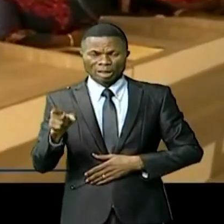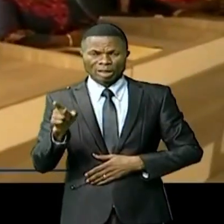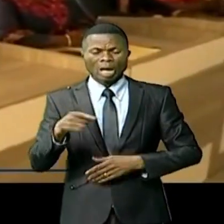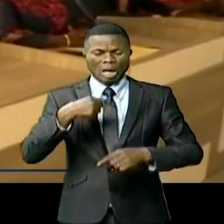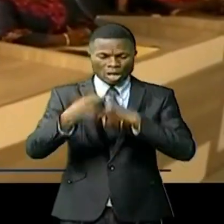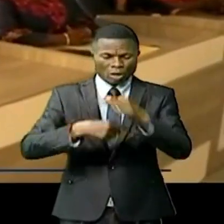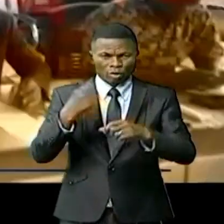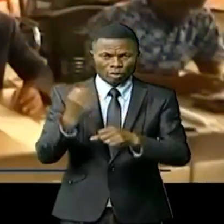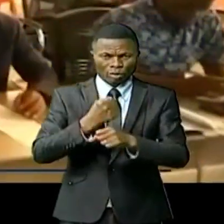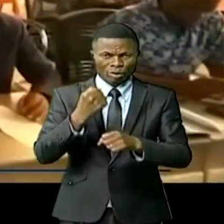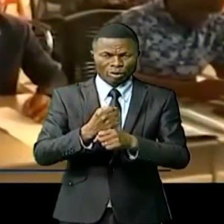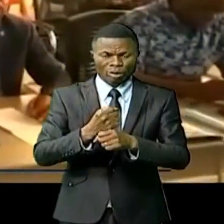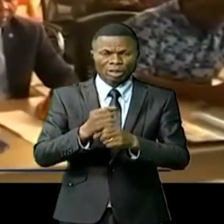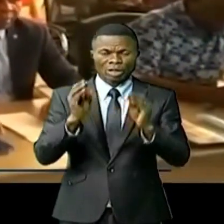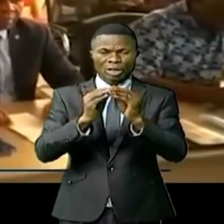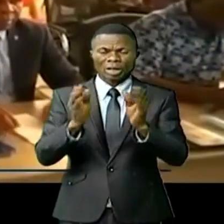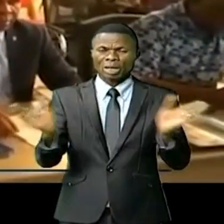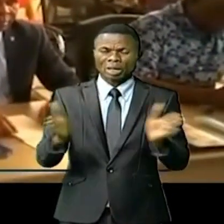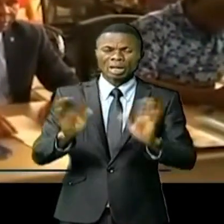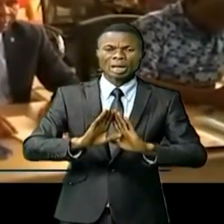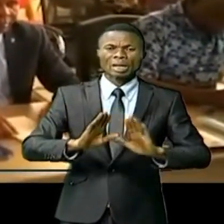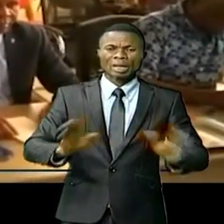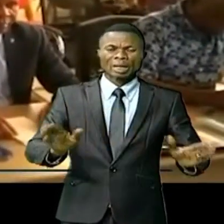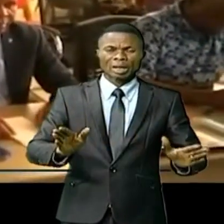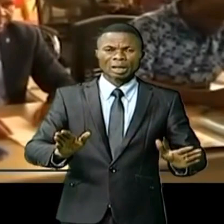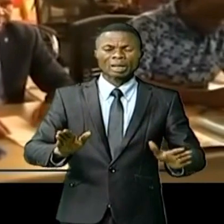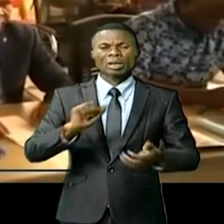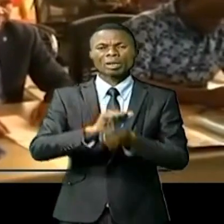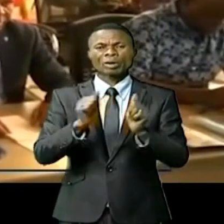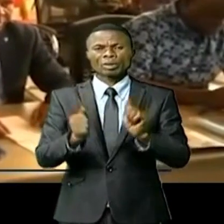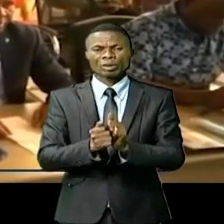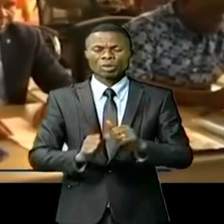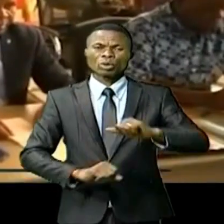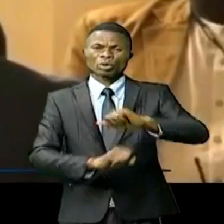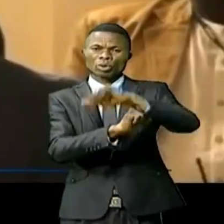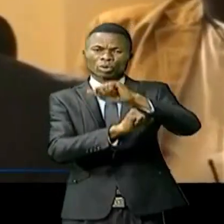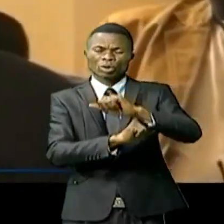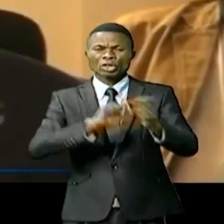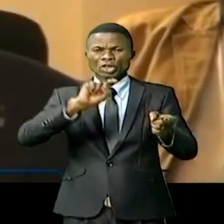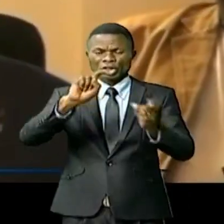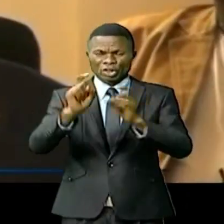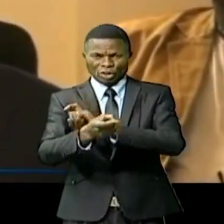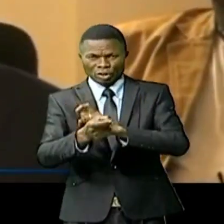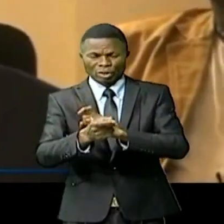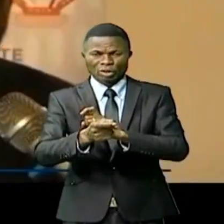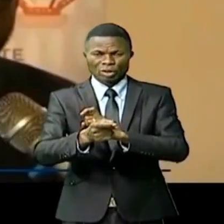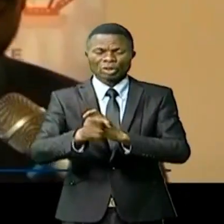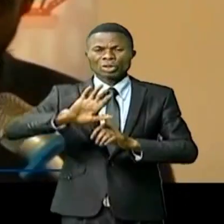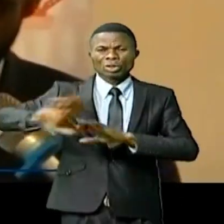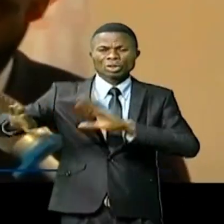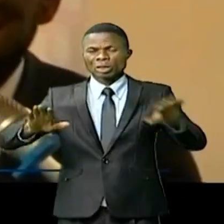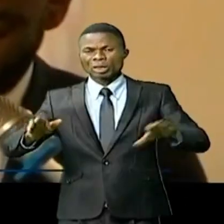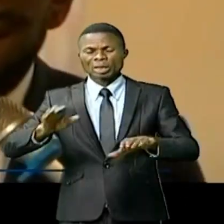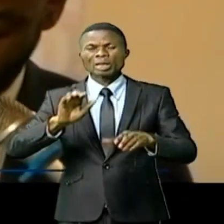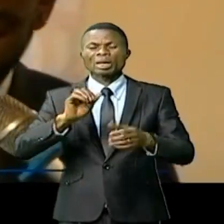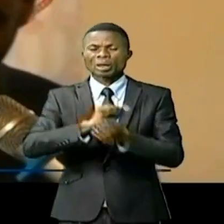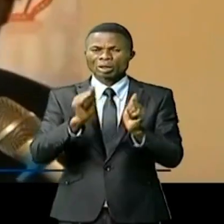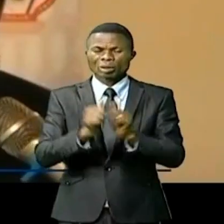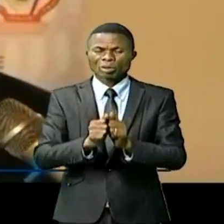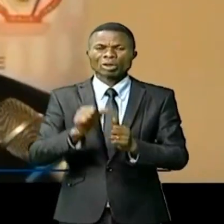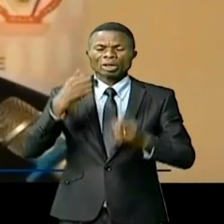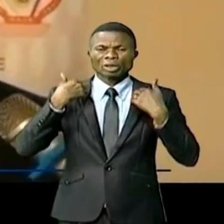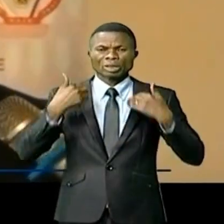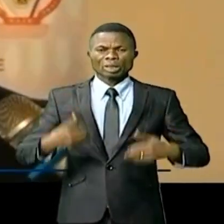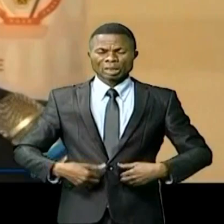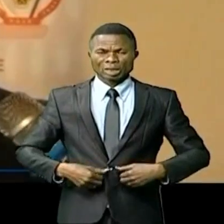lancé les travaux de l'atelier de renforcement de capacité sur l'accompagnement de réformes, la décentralisation des plaidoyers dans le secteur de la